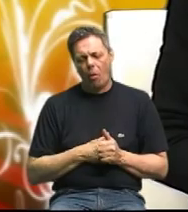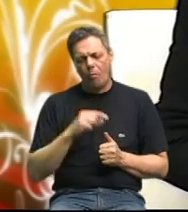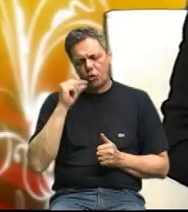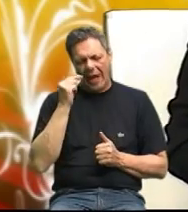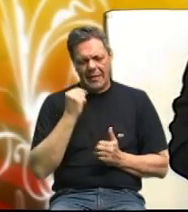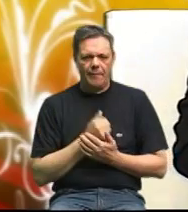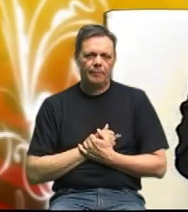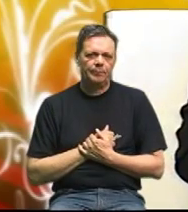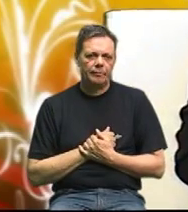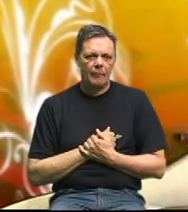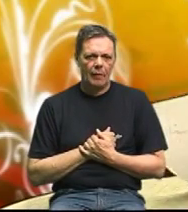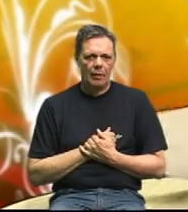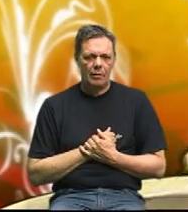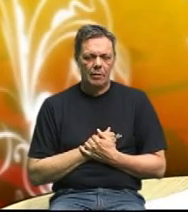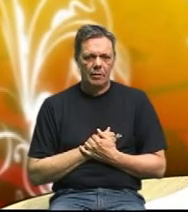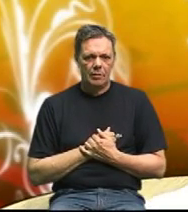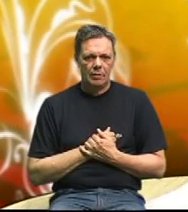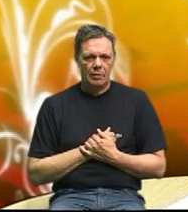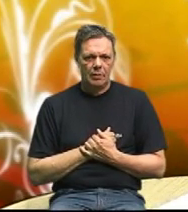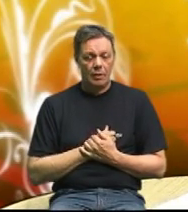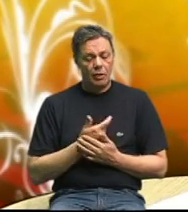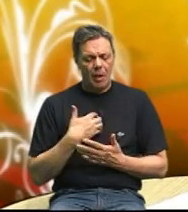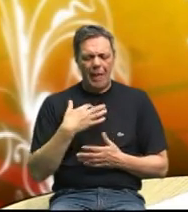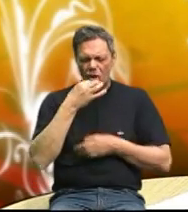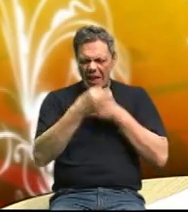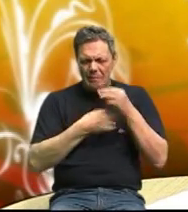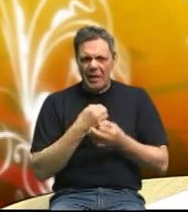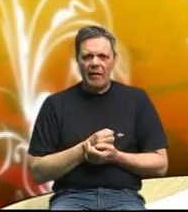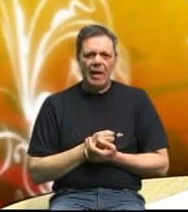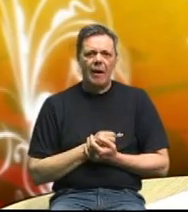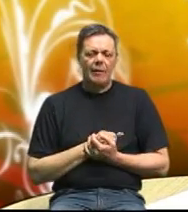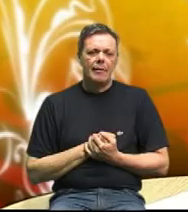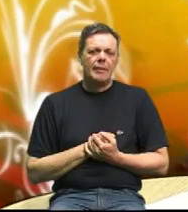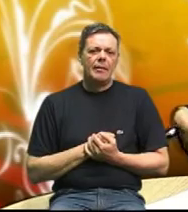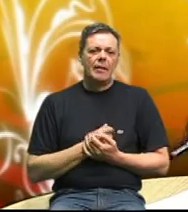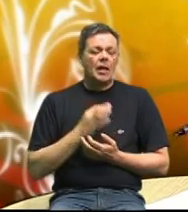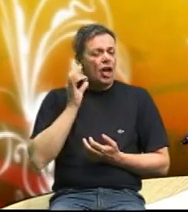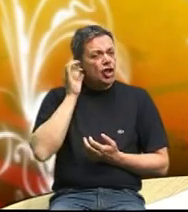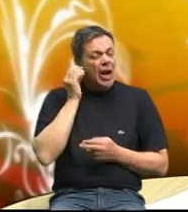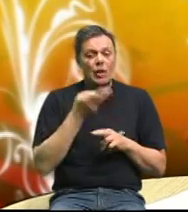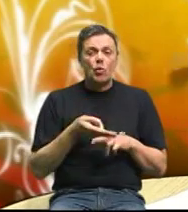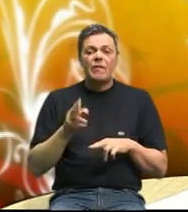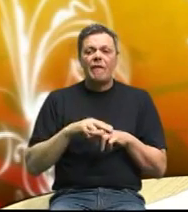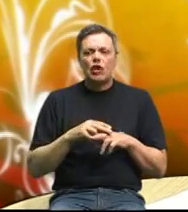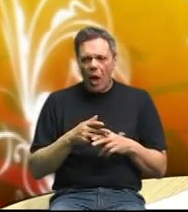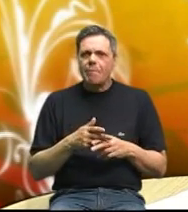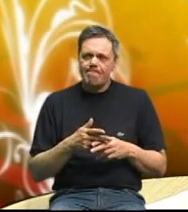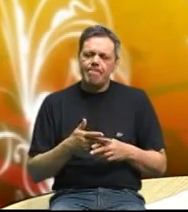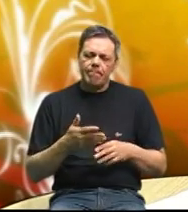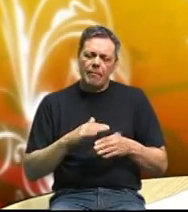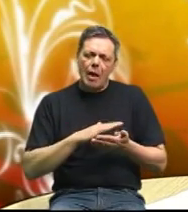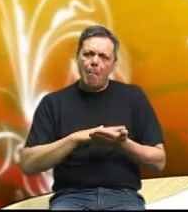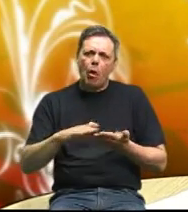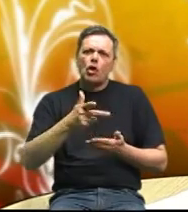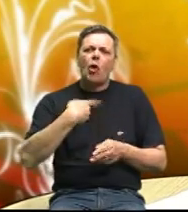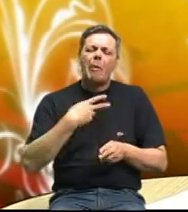Tako je. Pa čak iz naših ispitivanja nekakvih i žene su sve više podložne ovim bolestima što